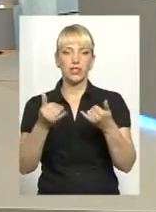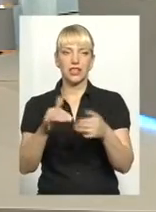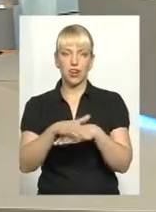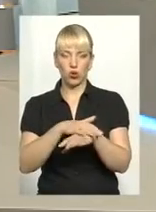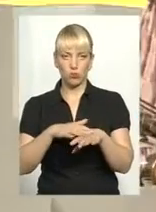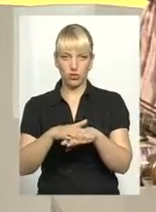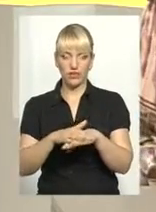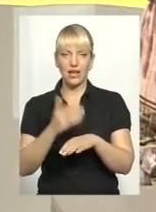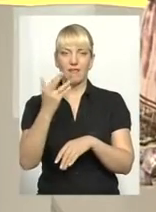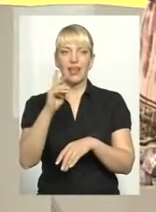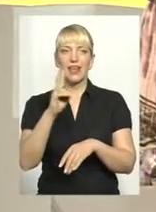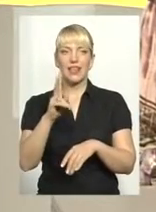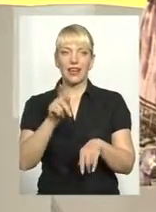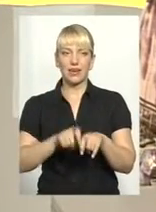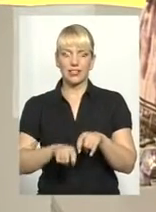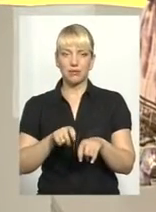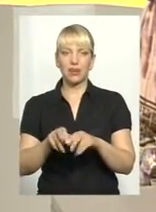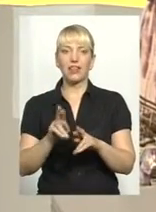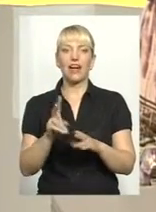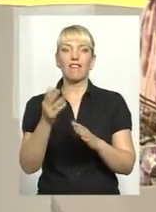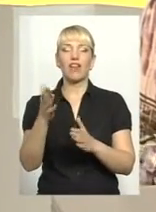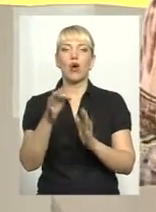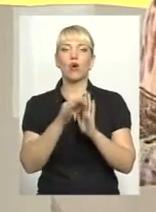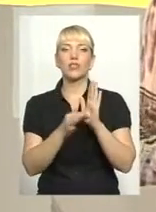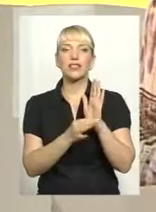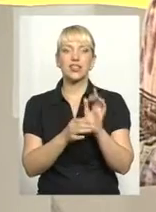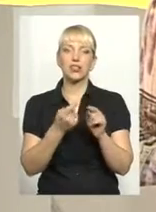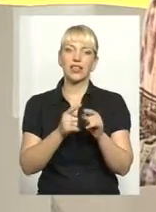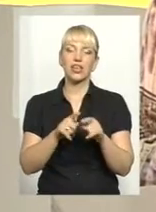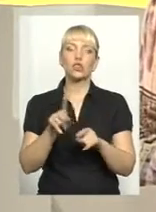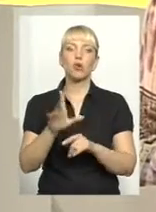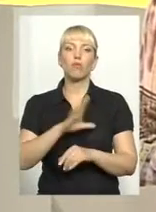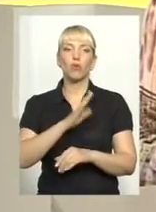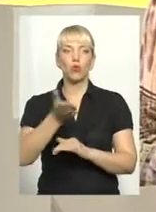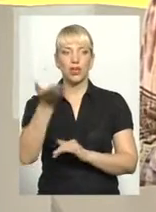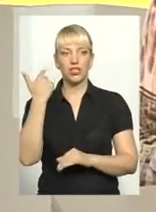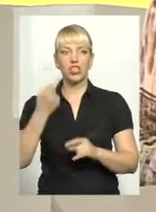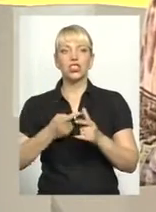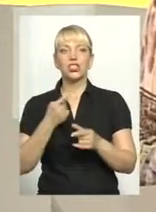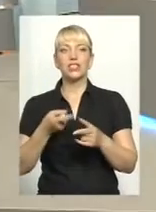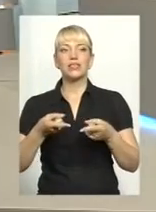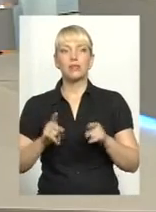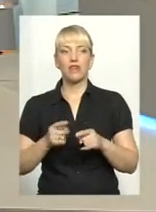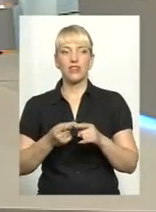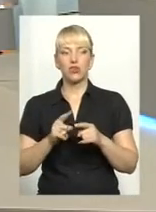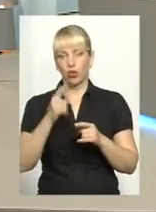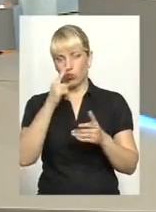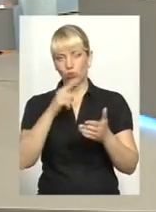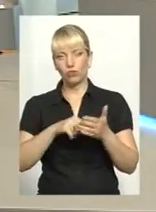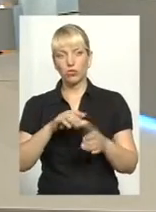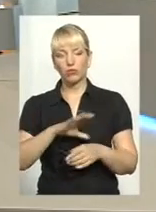експерт, як оцінюєте те, що було раніше? Чи справді та доступність була? Ні,